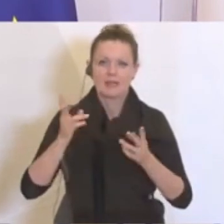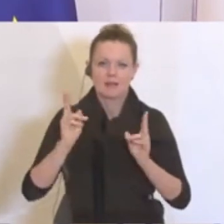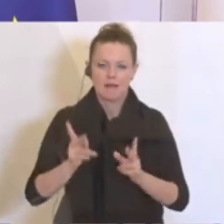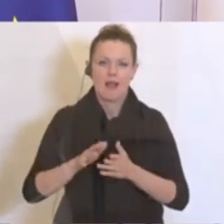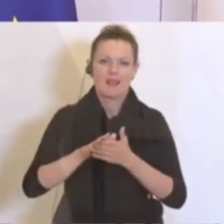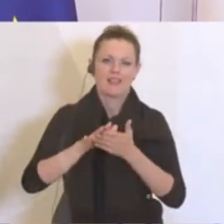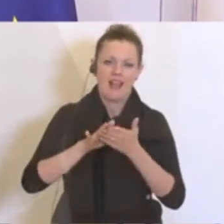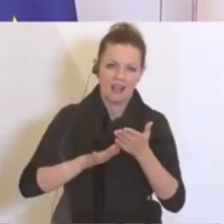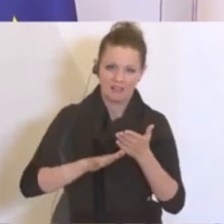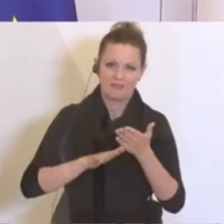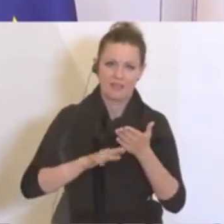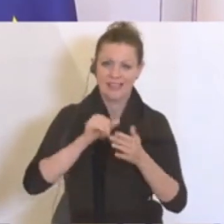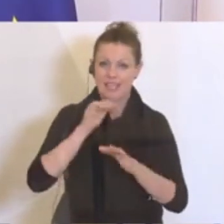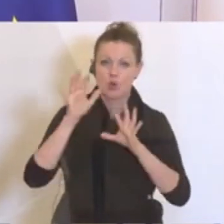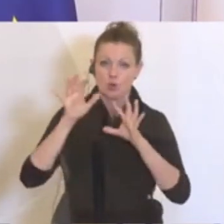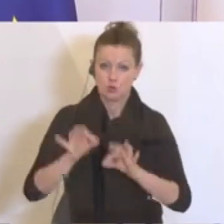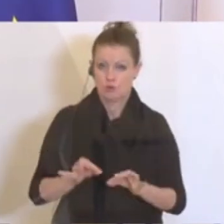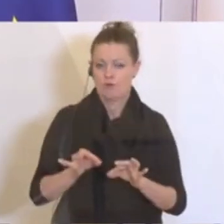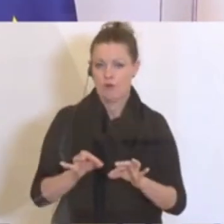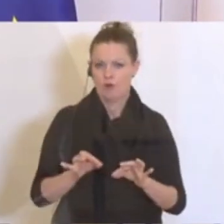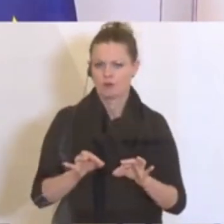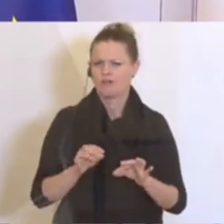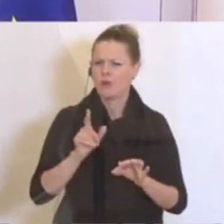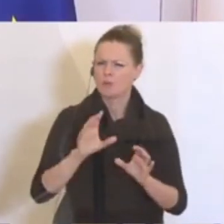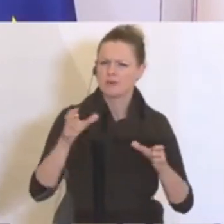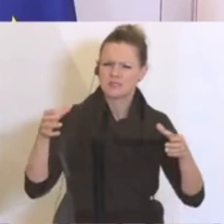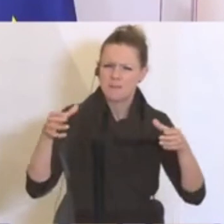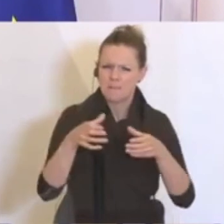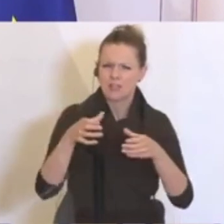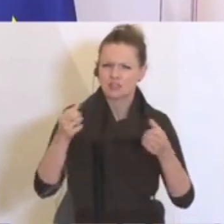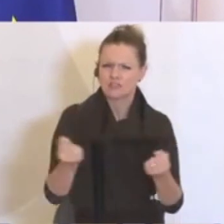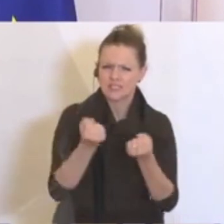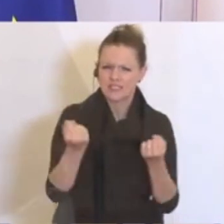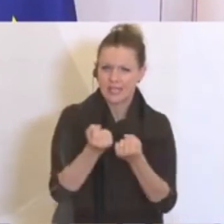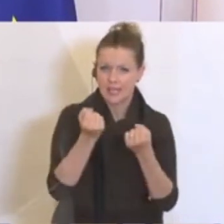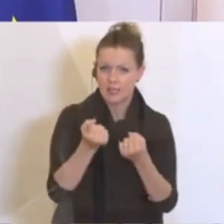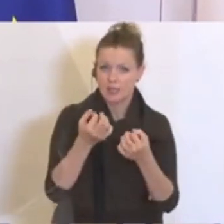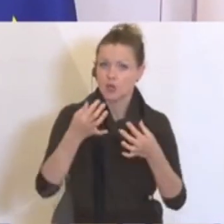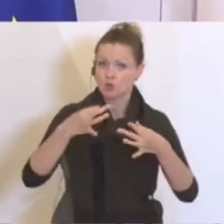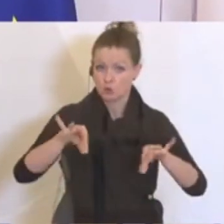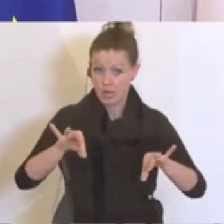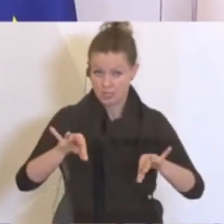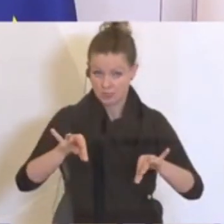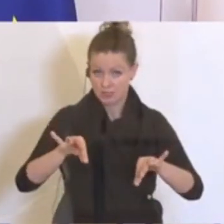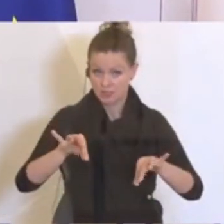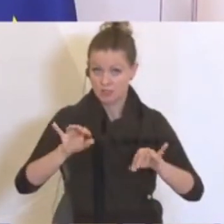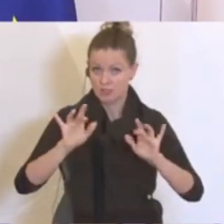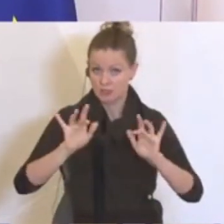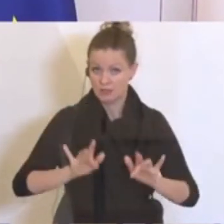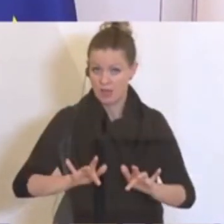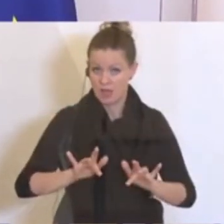kann, nicht sofort, sondern die haben ja dann das Mannschaftstraining erst, das wird ja jetzt dann zugelassen im Übrigen mit